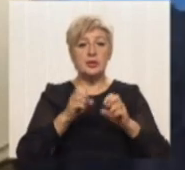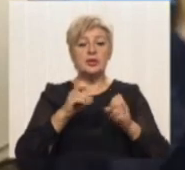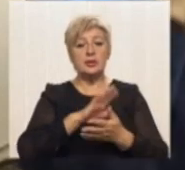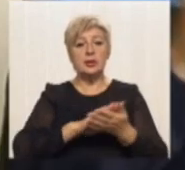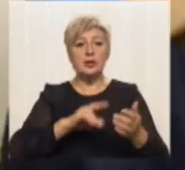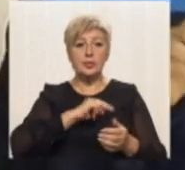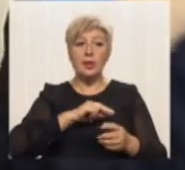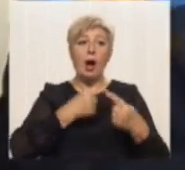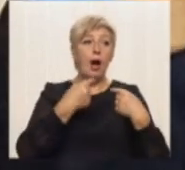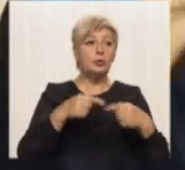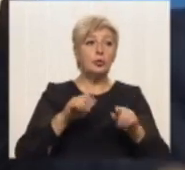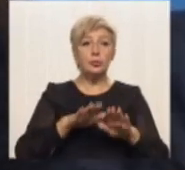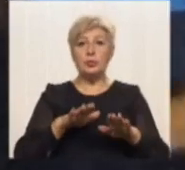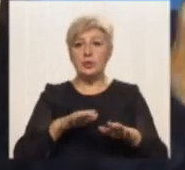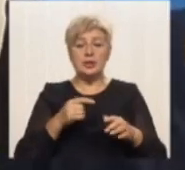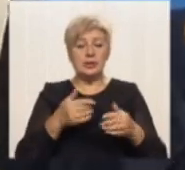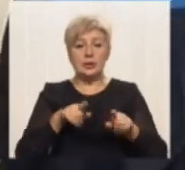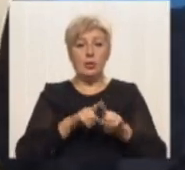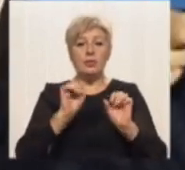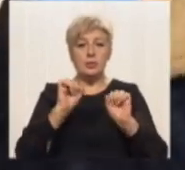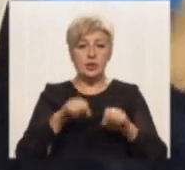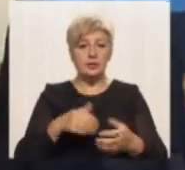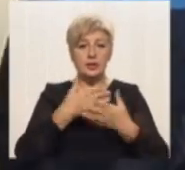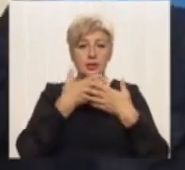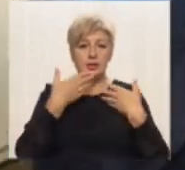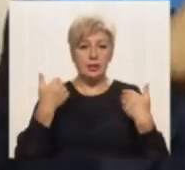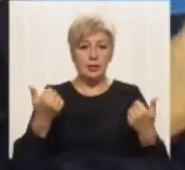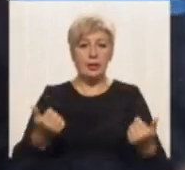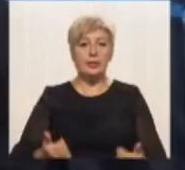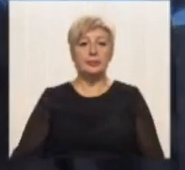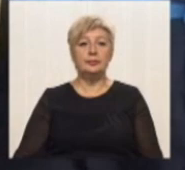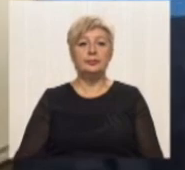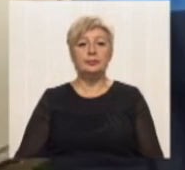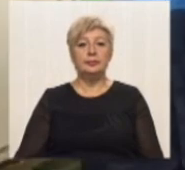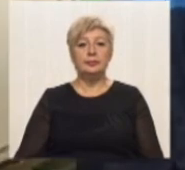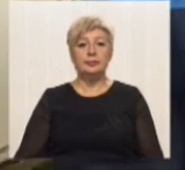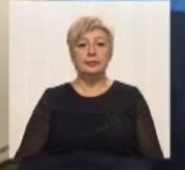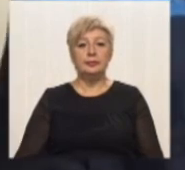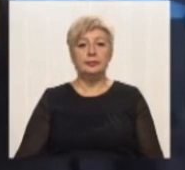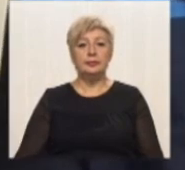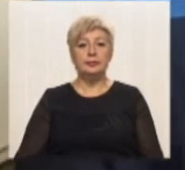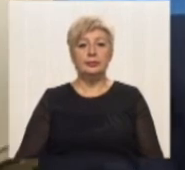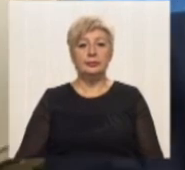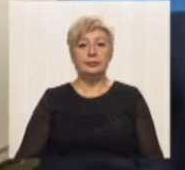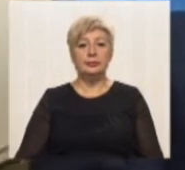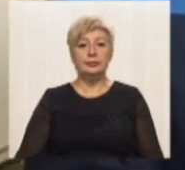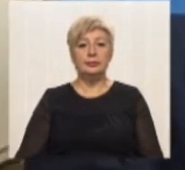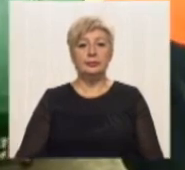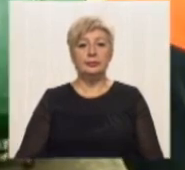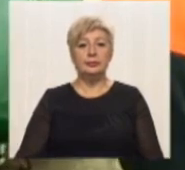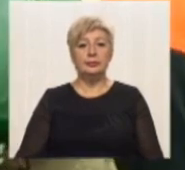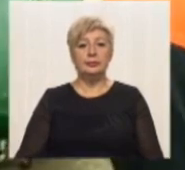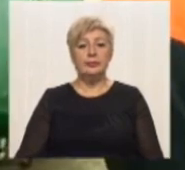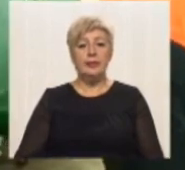місці немає такої можливості. Могу вивчитися по спеціальності і далі працювати. А в іншому місці немає такої можливості.